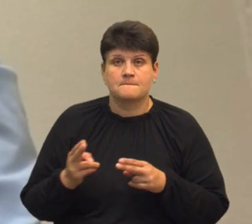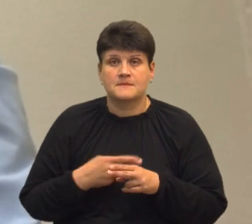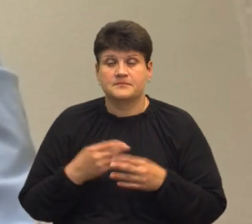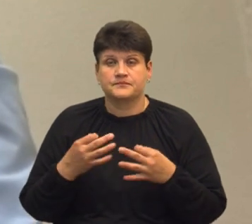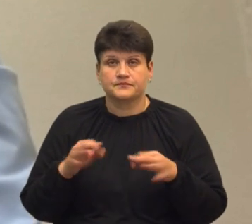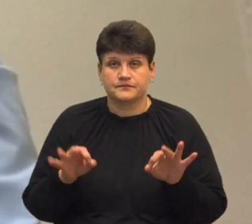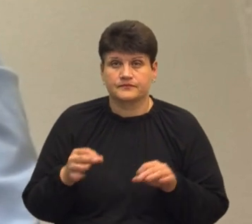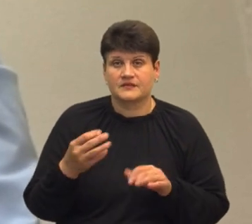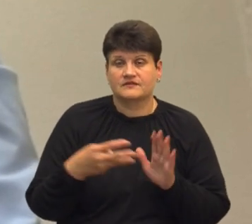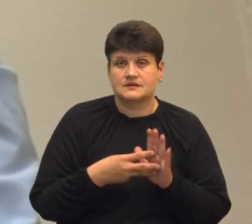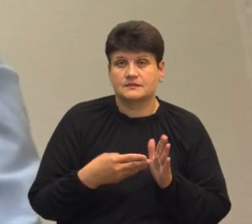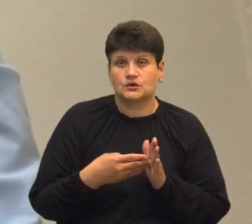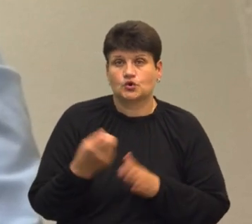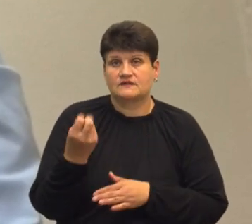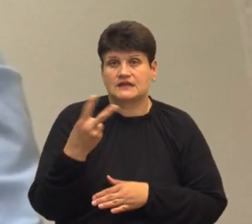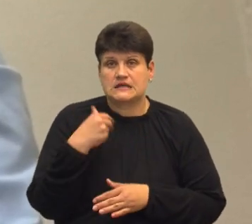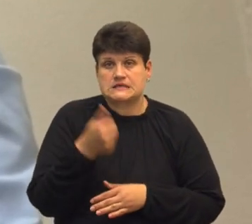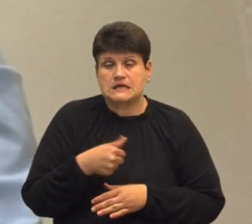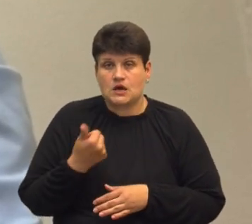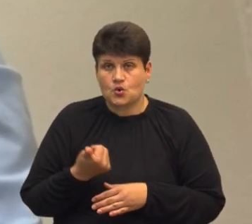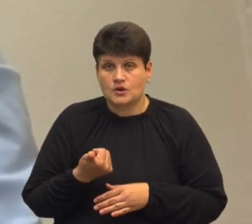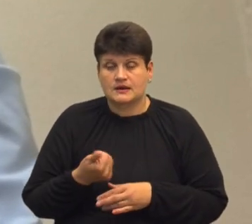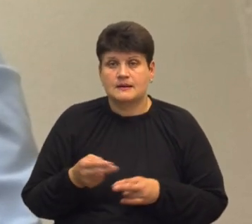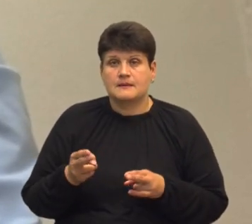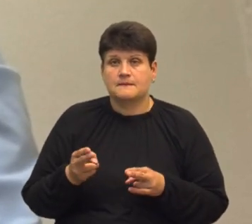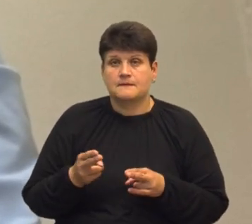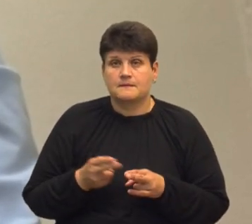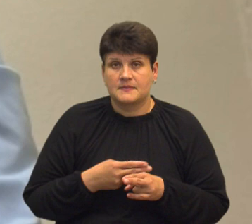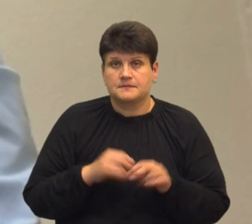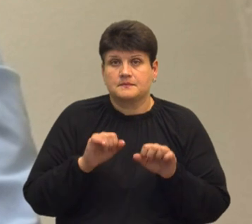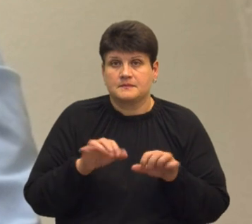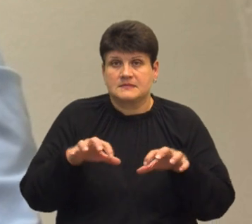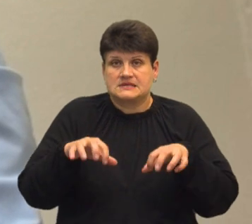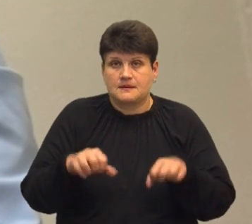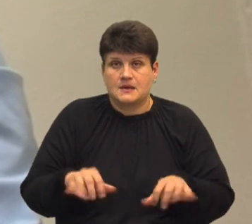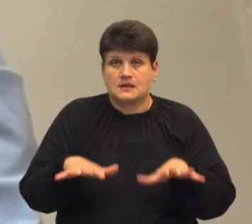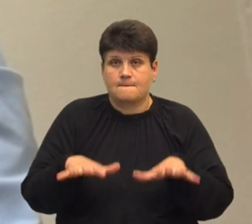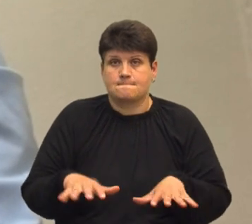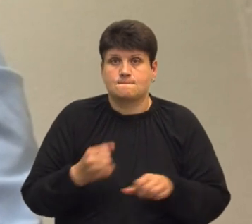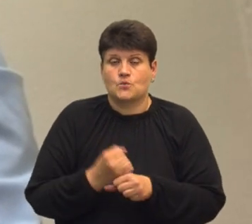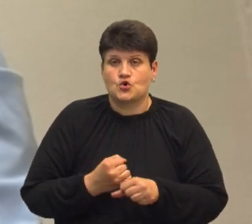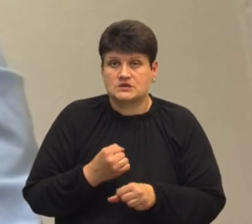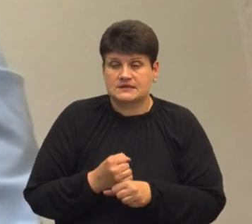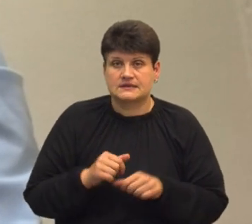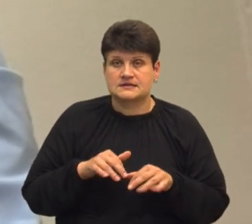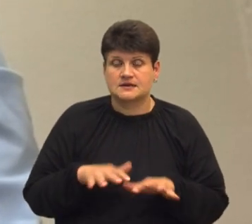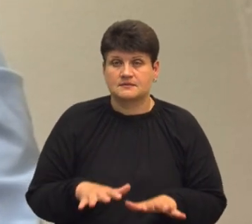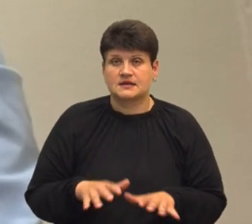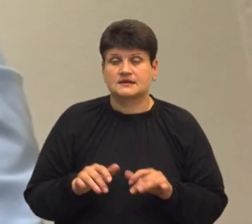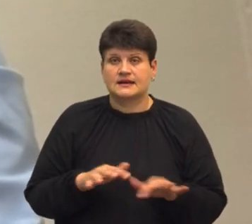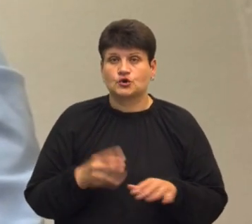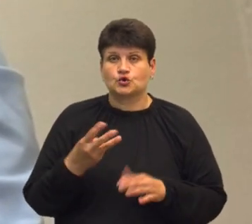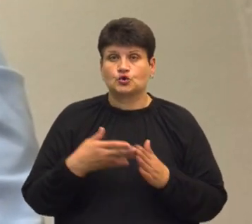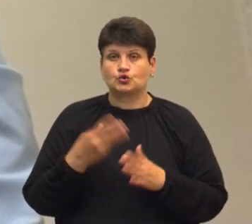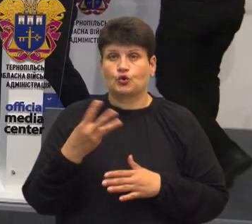на строк від 8 до 12 років, з позбавленням займати певні посади та займатися певною діяльністю на строк до 3 років